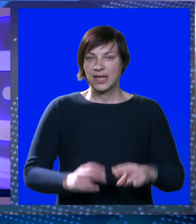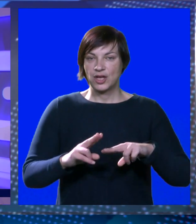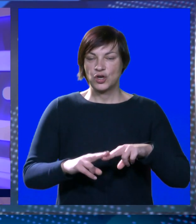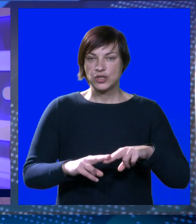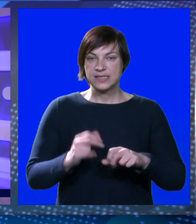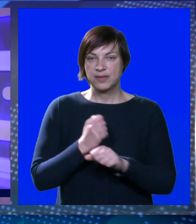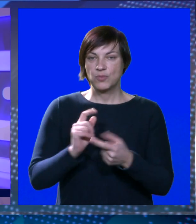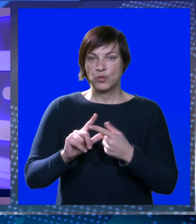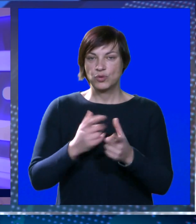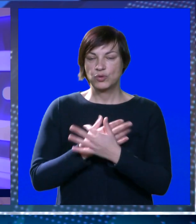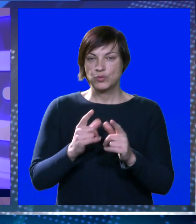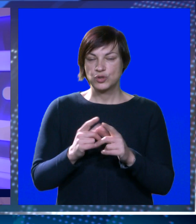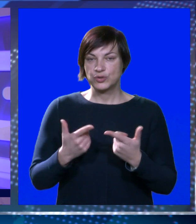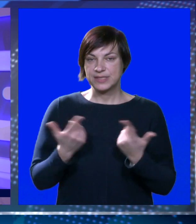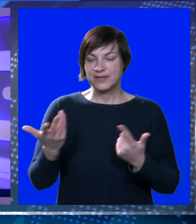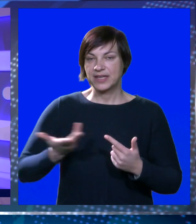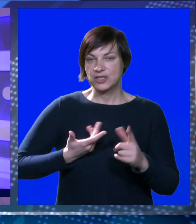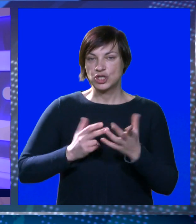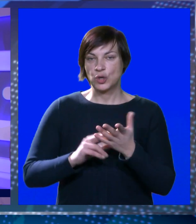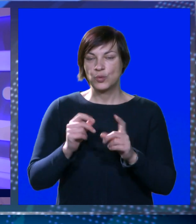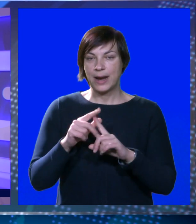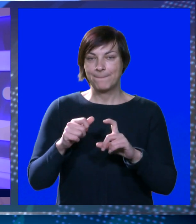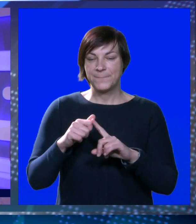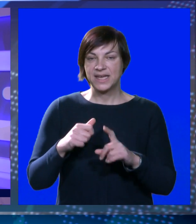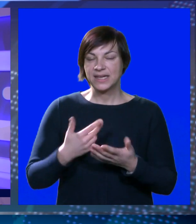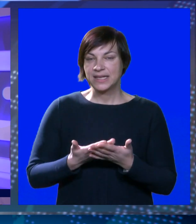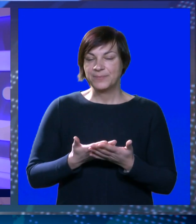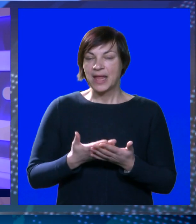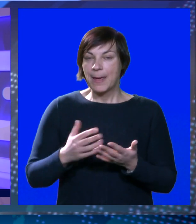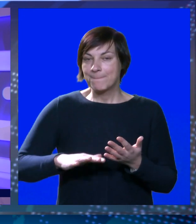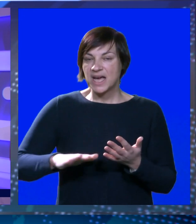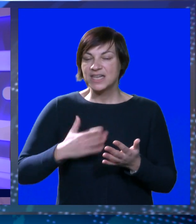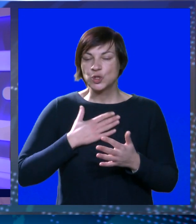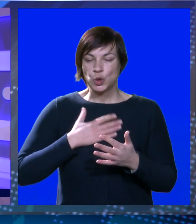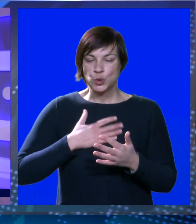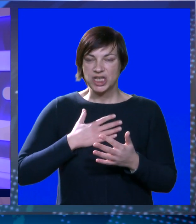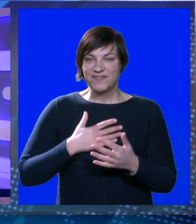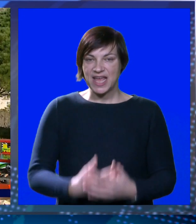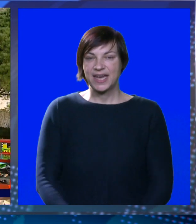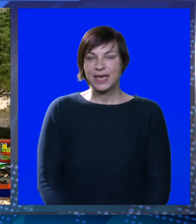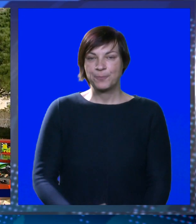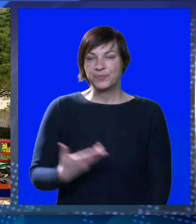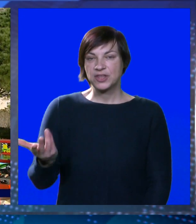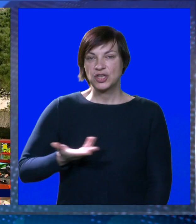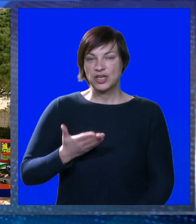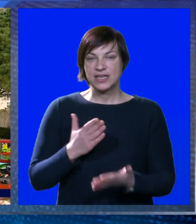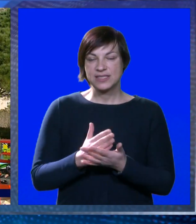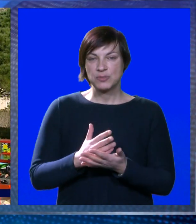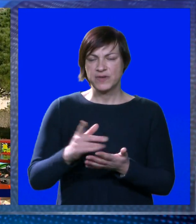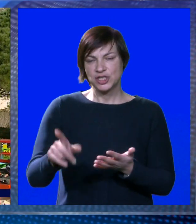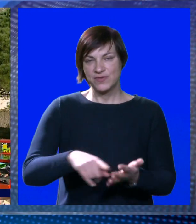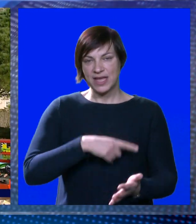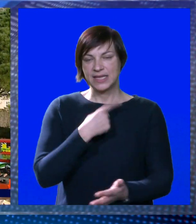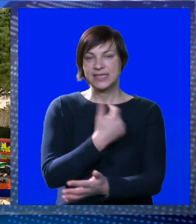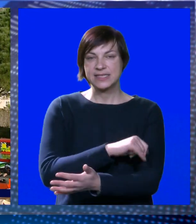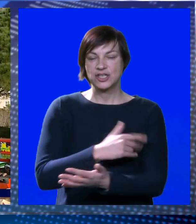Ostajemo i dalje u Gružu, gdje je za vikend ponovno stigao Luna Park. Veliki i mali ne skrivaju oduševljenje. Dolazimo već već, veliki